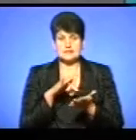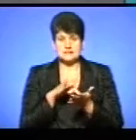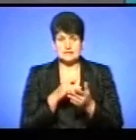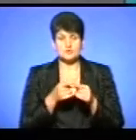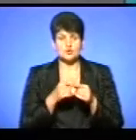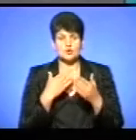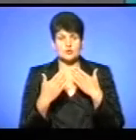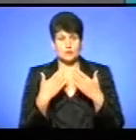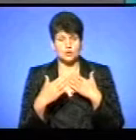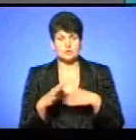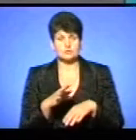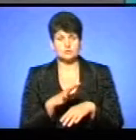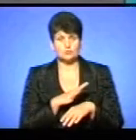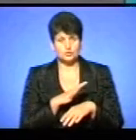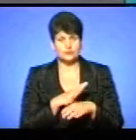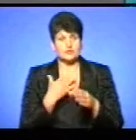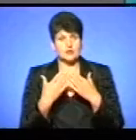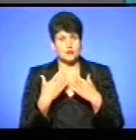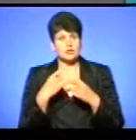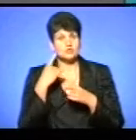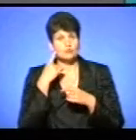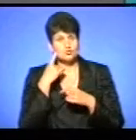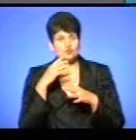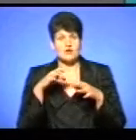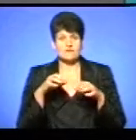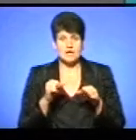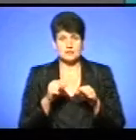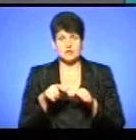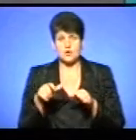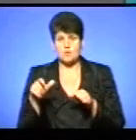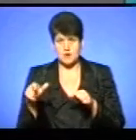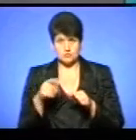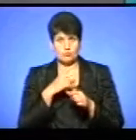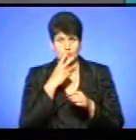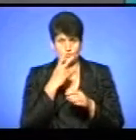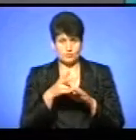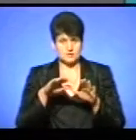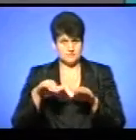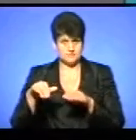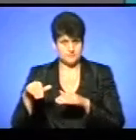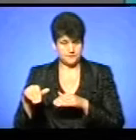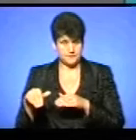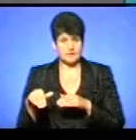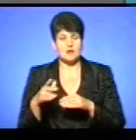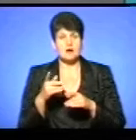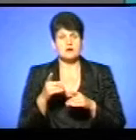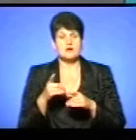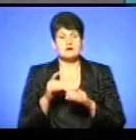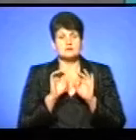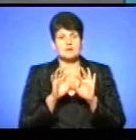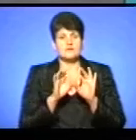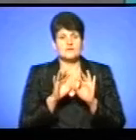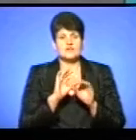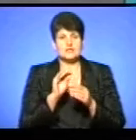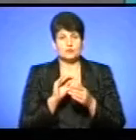діалогу. Чи відбувся діалог і чи почула влада громаду, ми побачимо згодом за відгуками, власне, які будуть